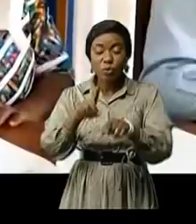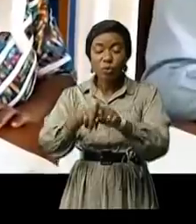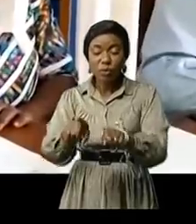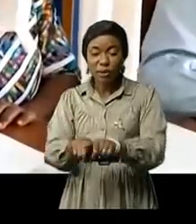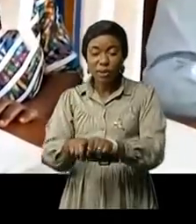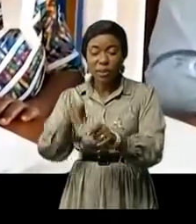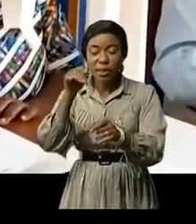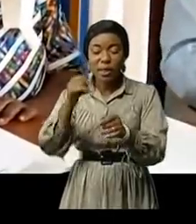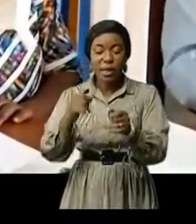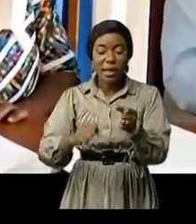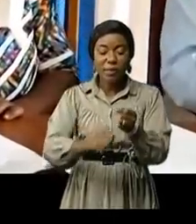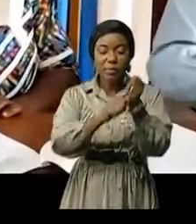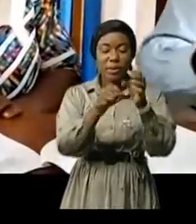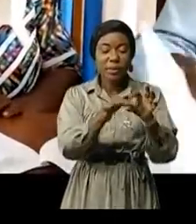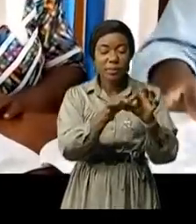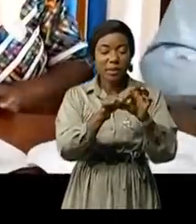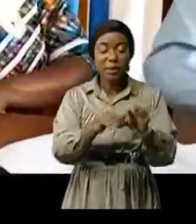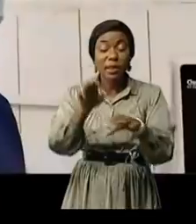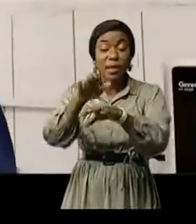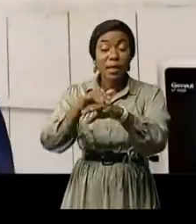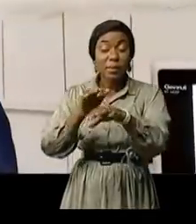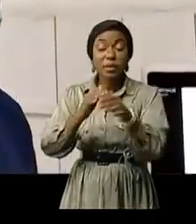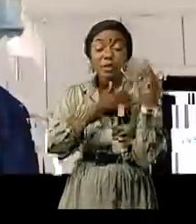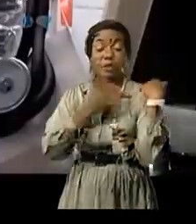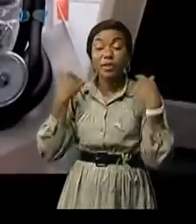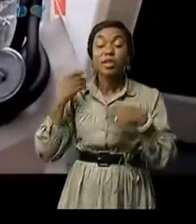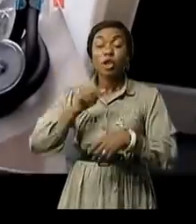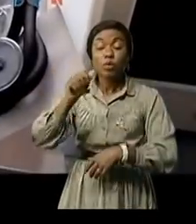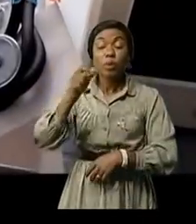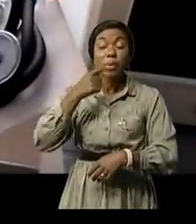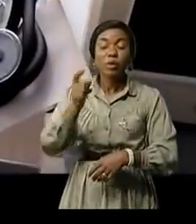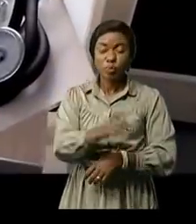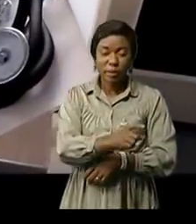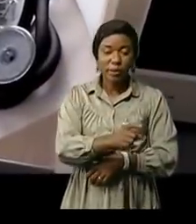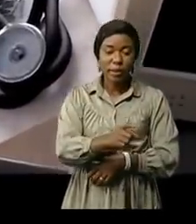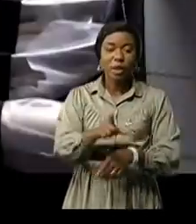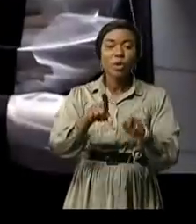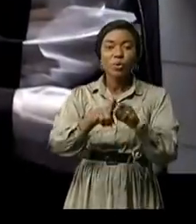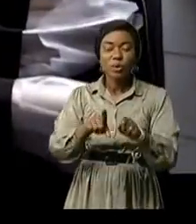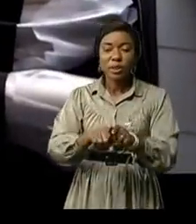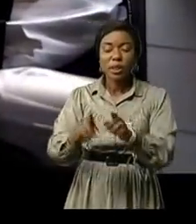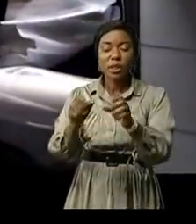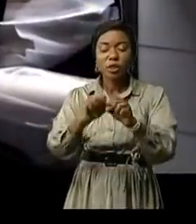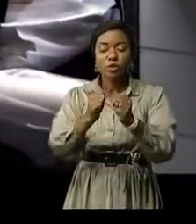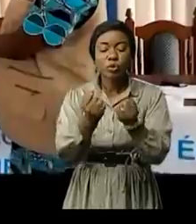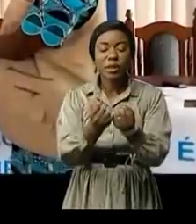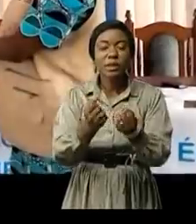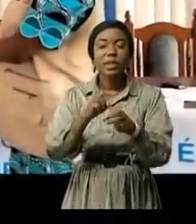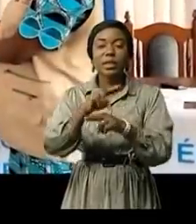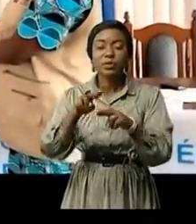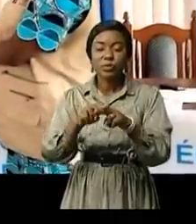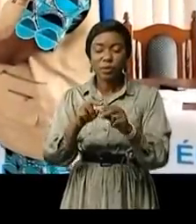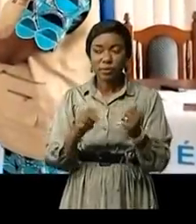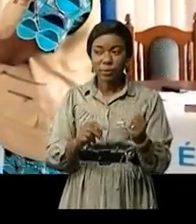une réponse à l'appel du chef de l'État Félix Anton Tchisekedi-Chilombo à la Solidarité Nationale Aujourd'hui nous